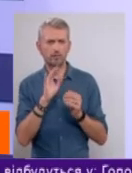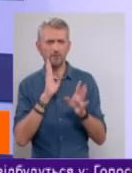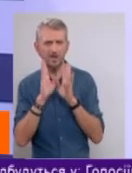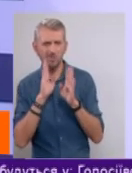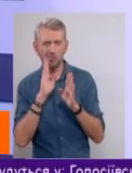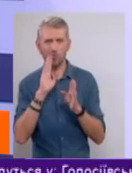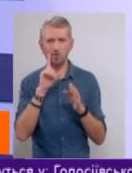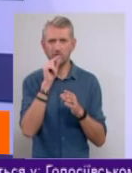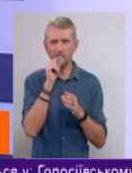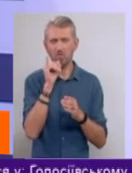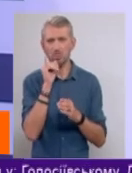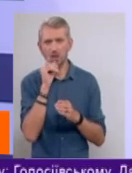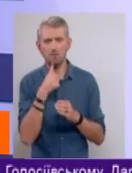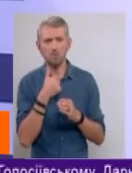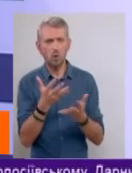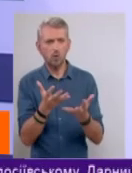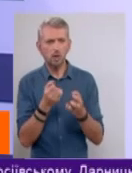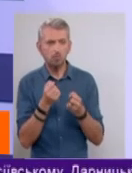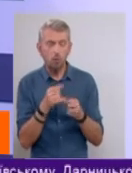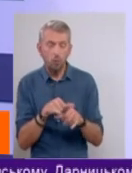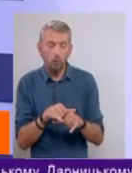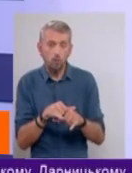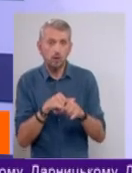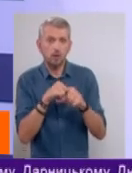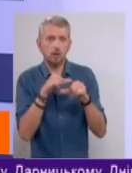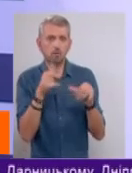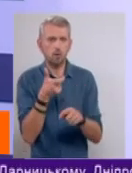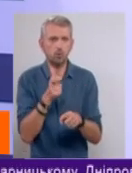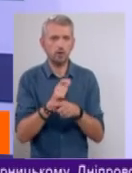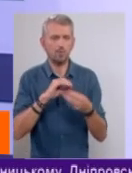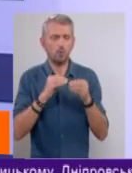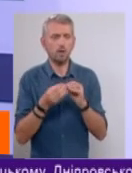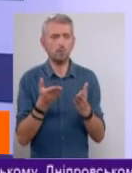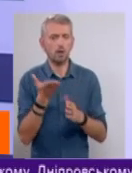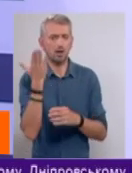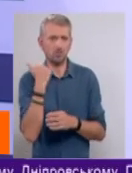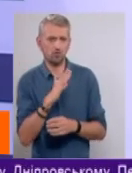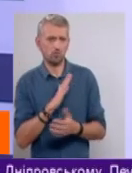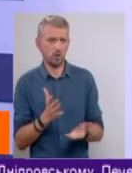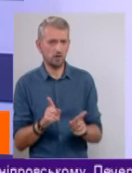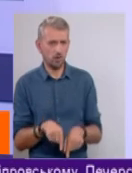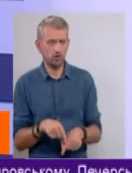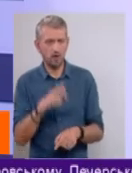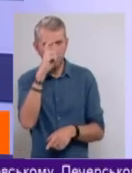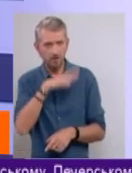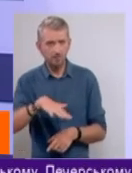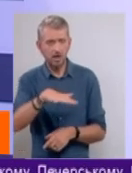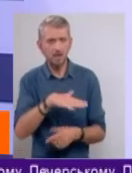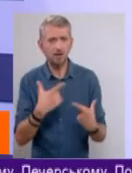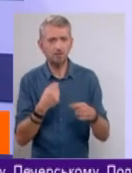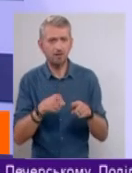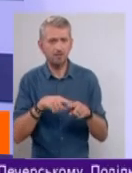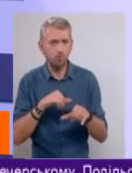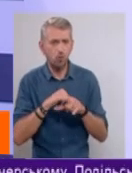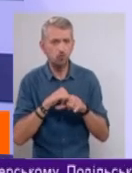інтернету ми отримуємо гіперболізацію проблеми, яка була і раніше. Відповідно, в країнах, де ця